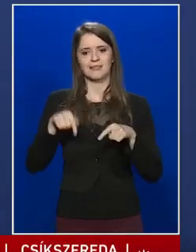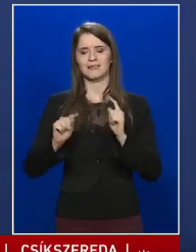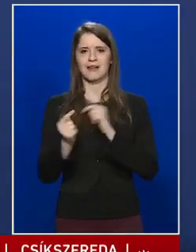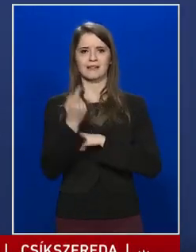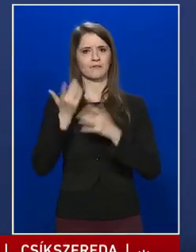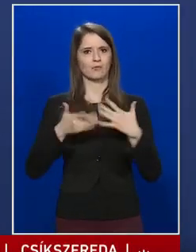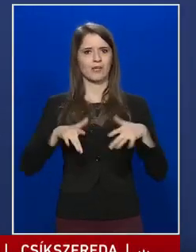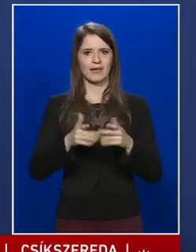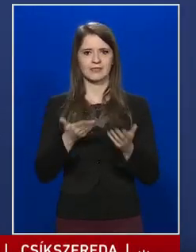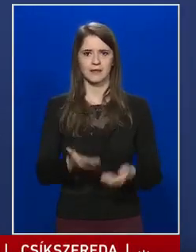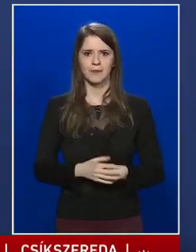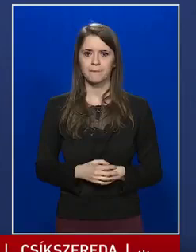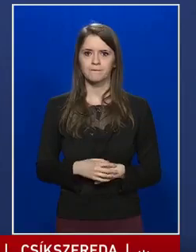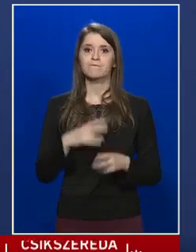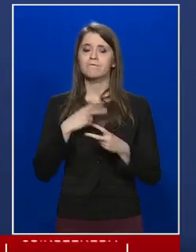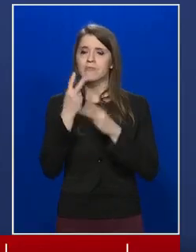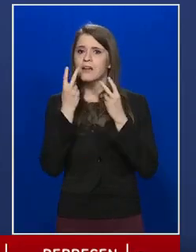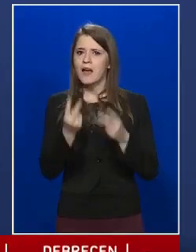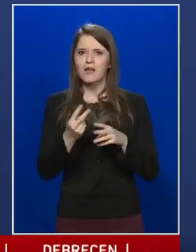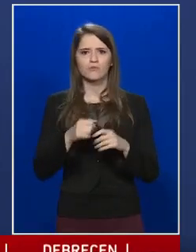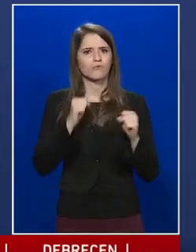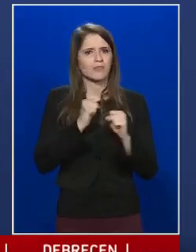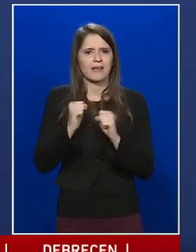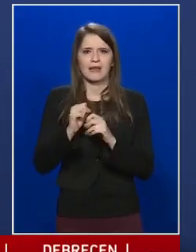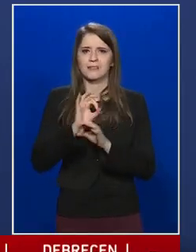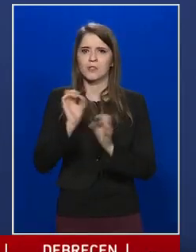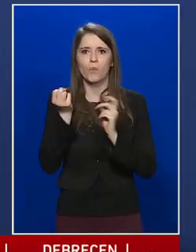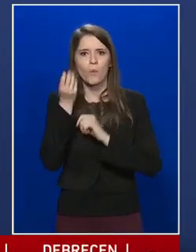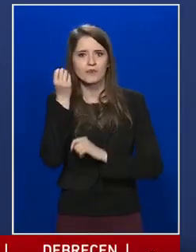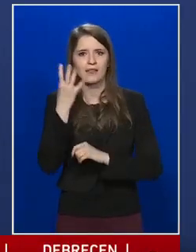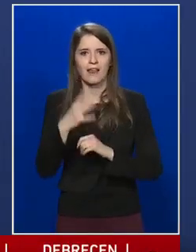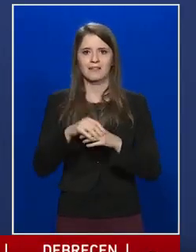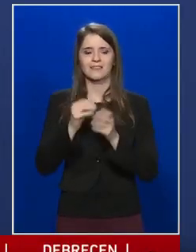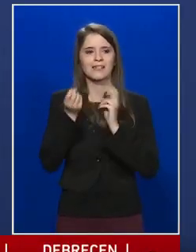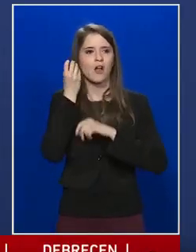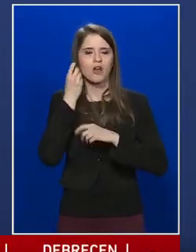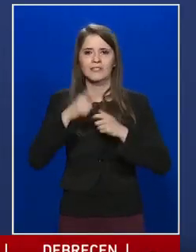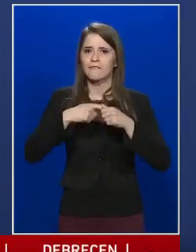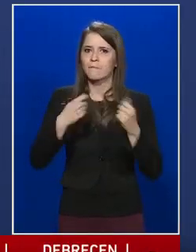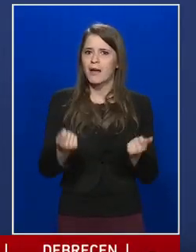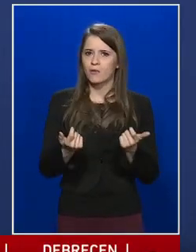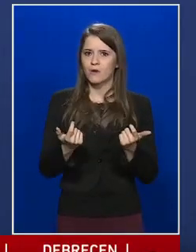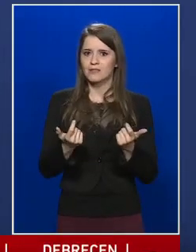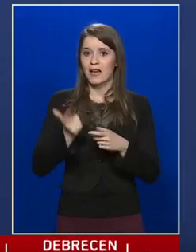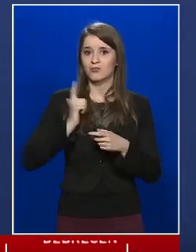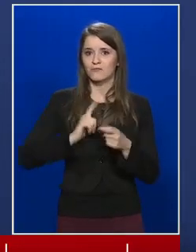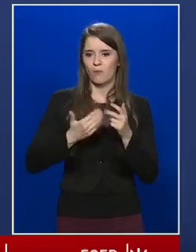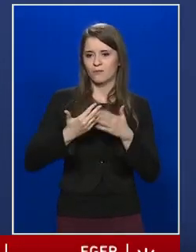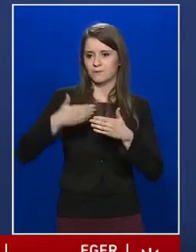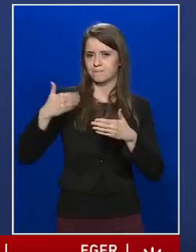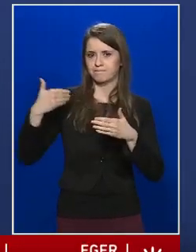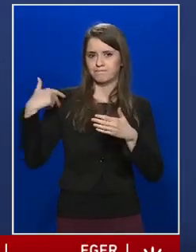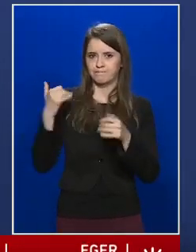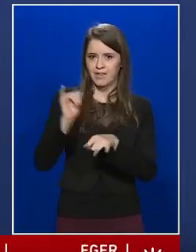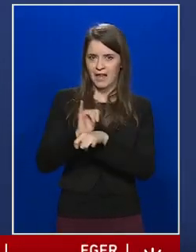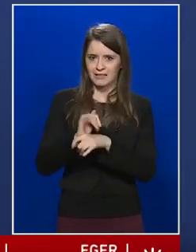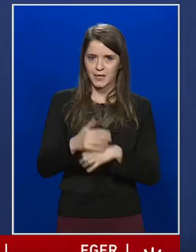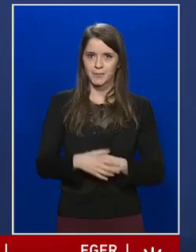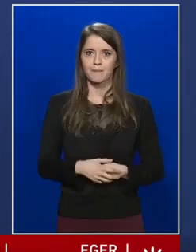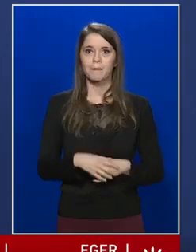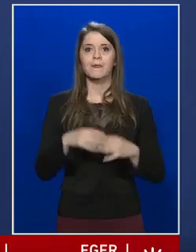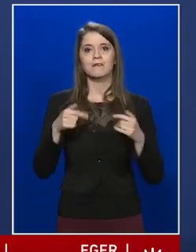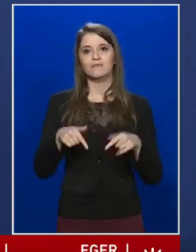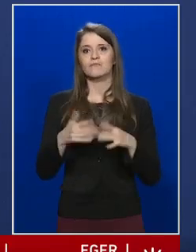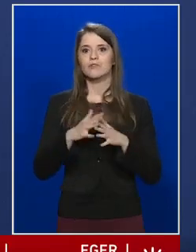látjuk, hogy rengeteg jó ötlet és kreatív megoldás született az elmúlt hetekben, és ezeknek egy